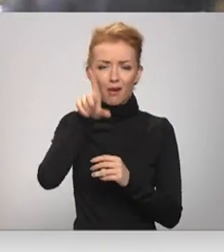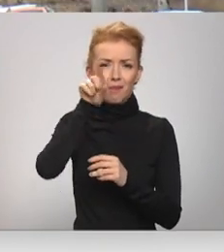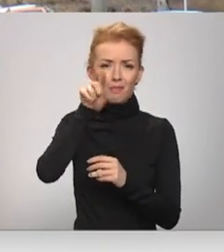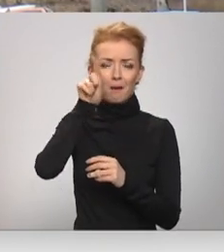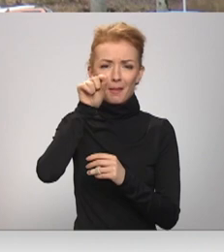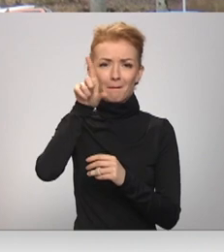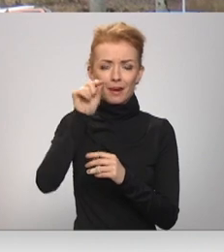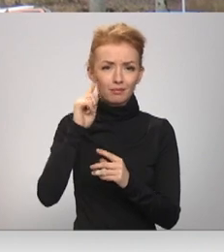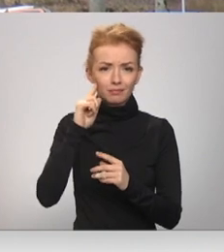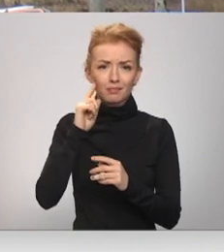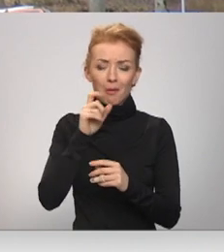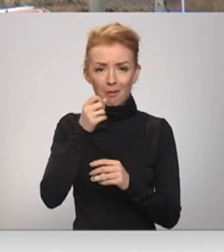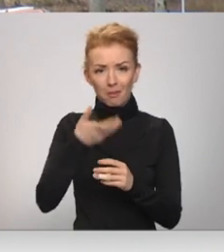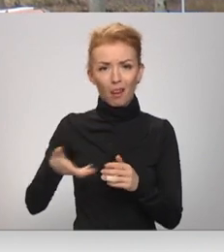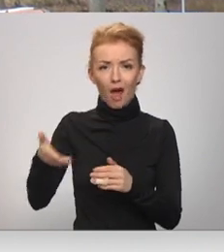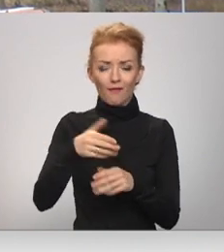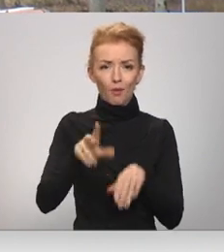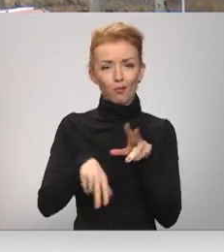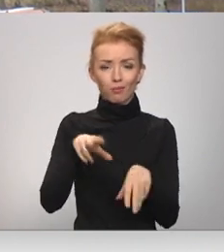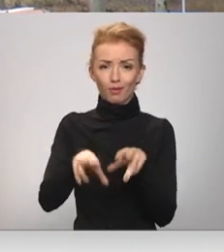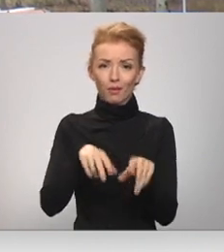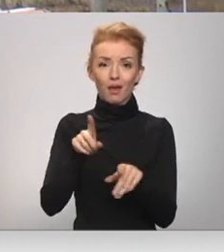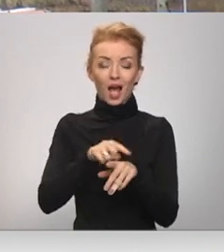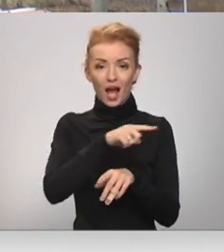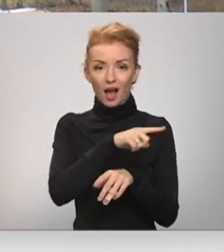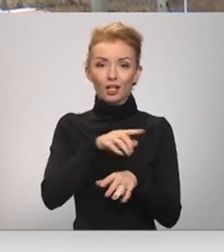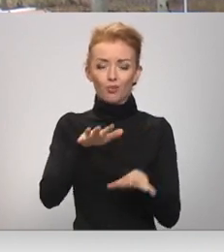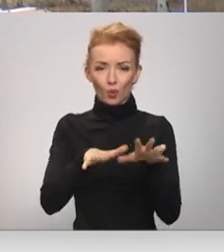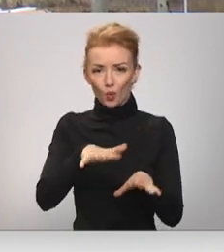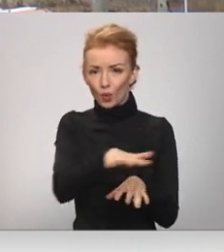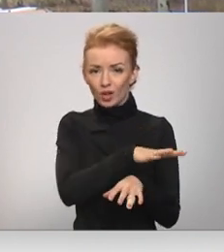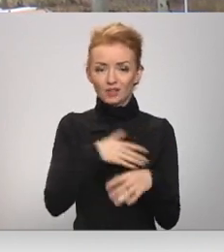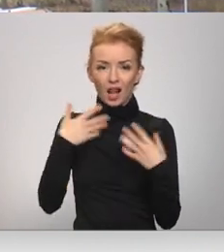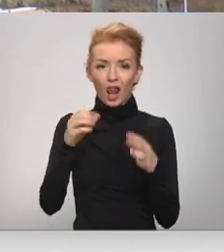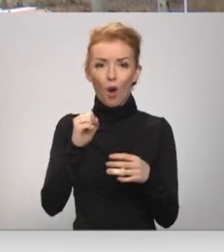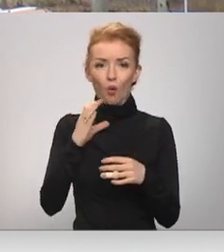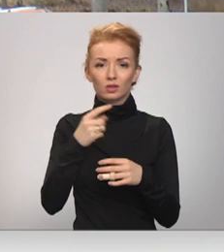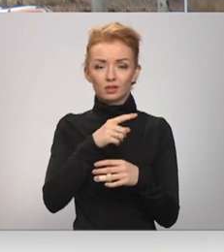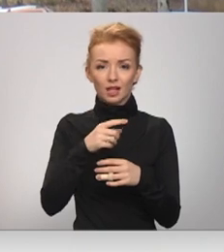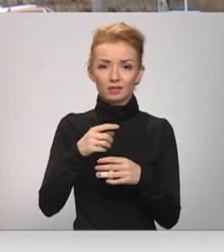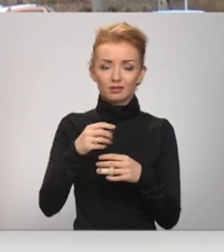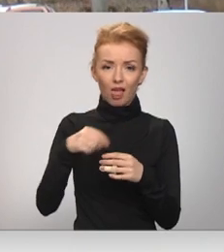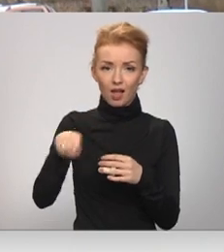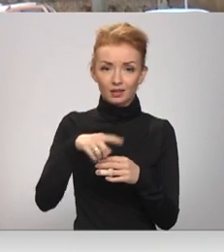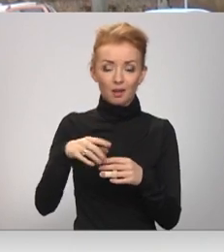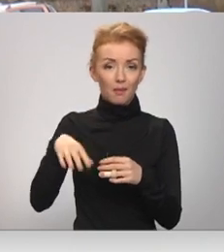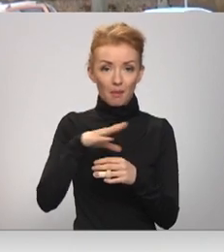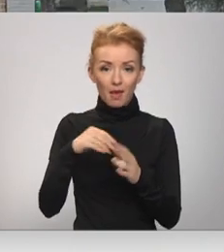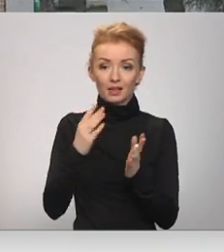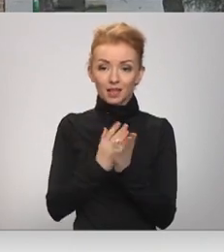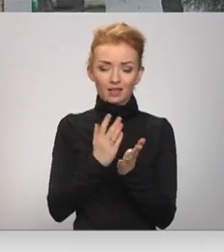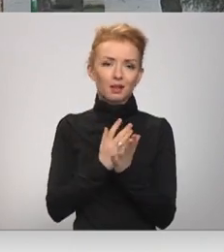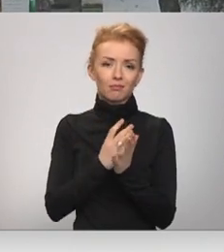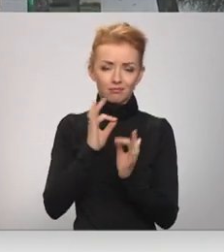pat te pat aiz mājām papļaviņas taigā. Te pat mums ir vīķu purvas, lielautas sazars. Mēs esam dzēri pagasts bez visu pieminiekļu.